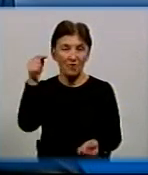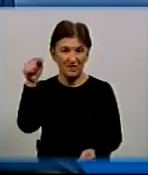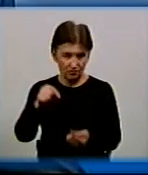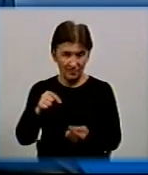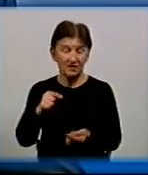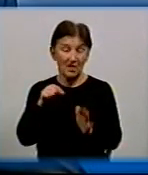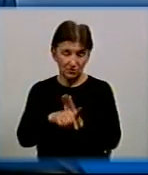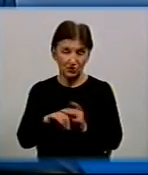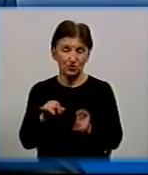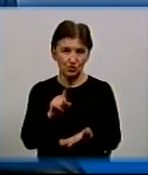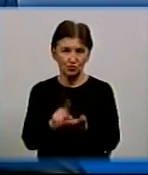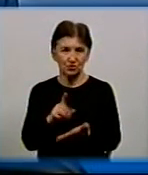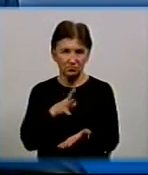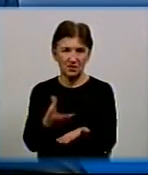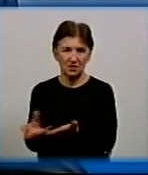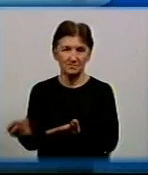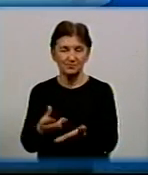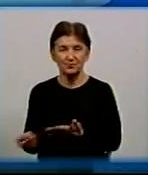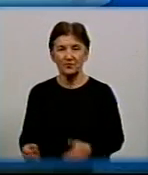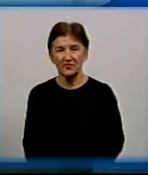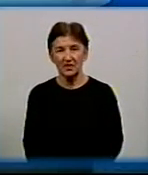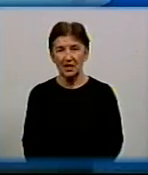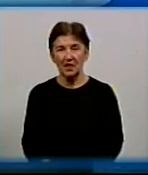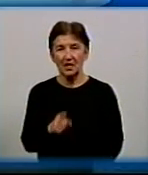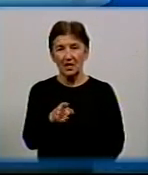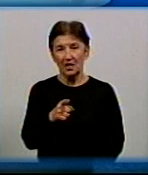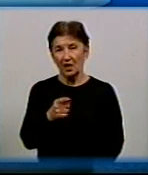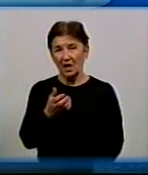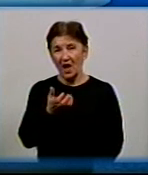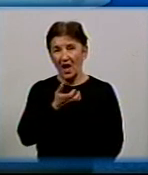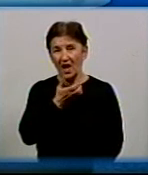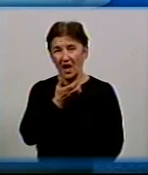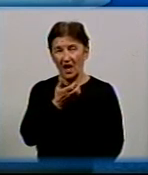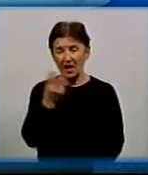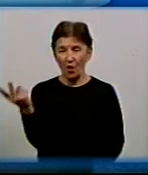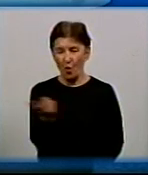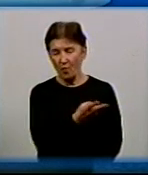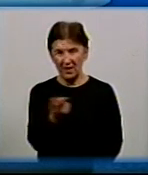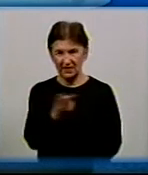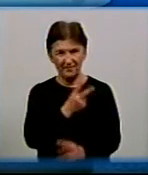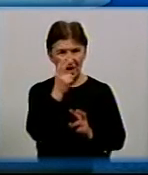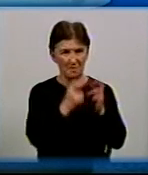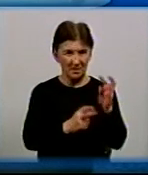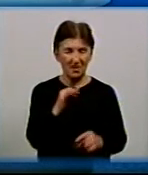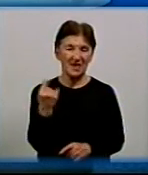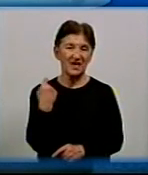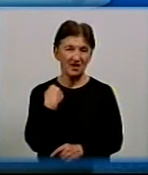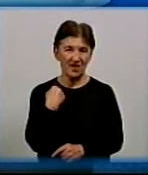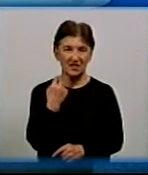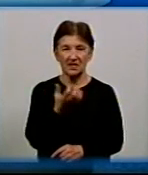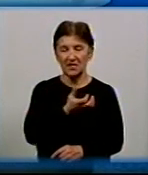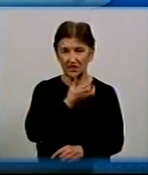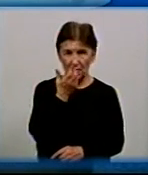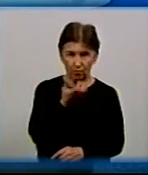тоді і розрахунки повинні бути. Тепловики в Кропивницькому, до речі, обидва підприємства теплогенеруючі, і Кіроградтепло, яке повертають